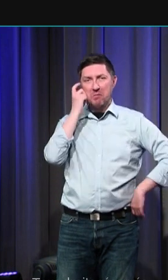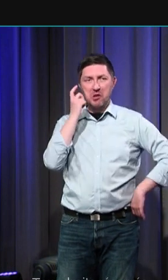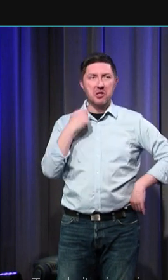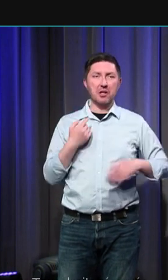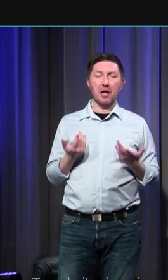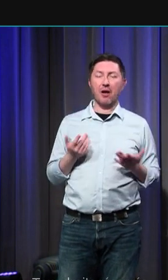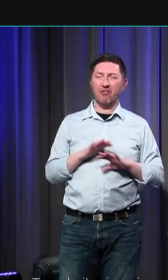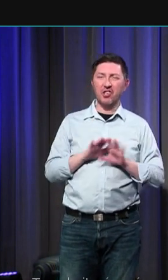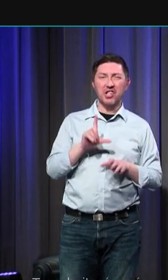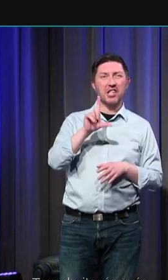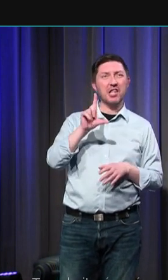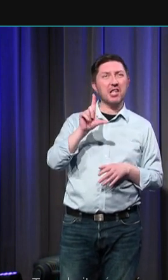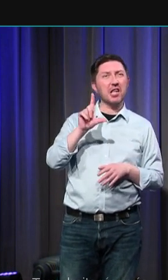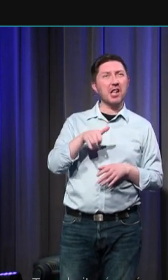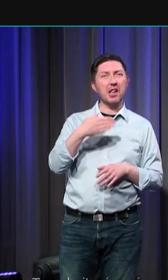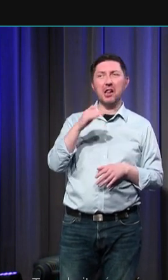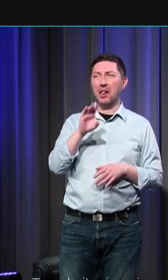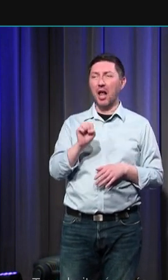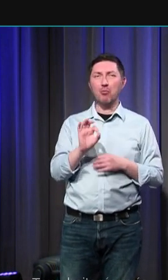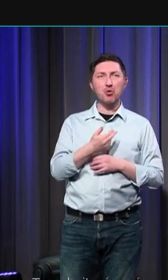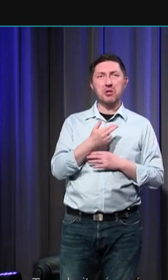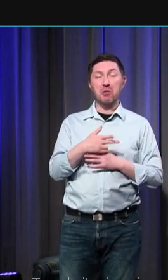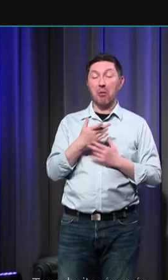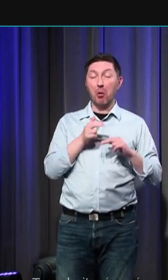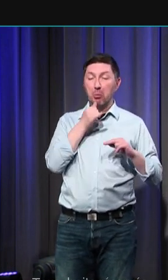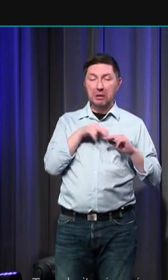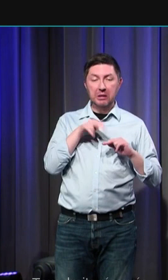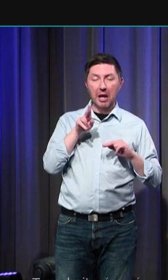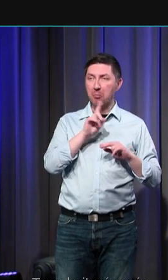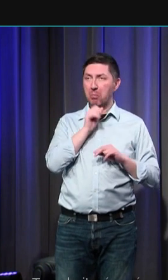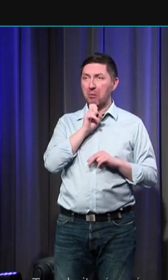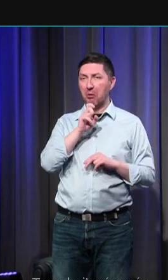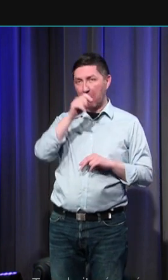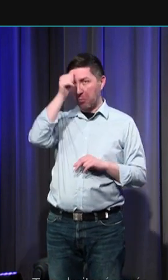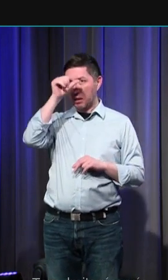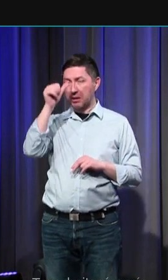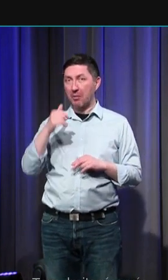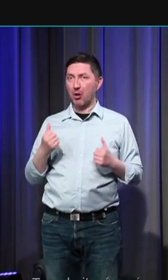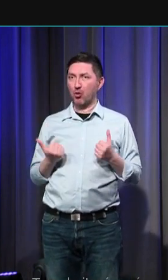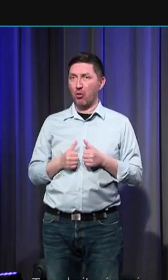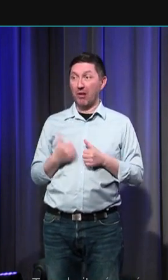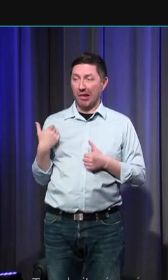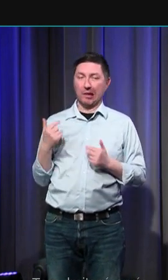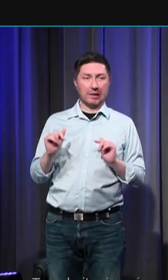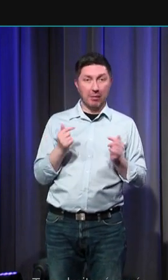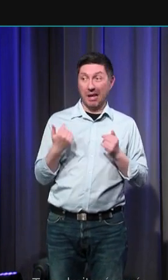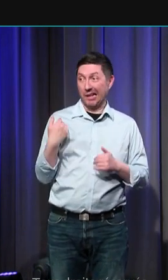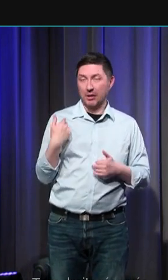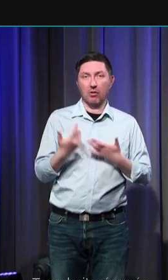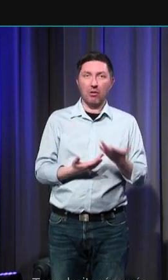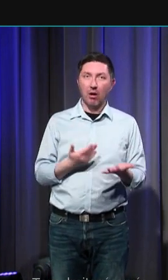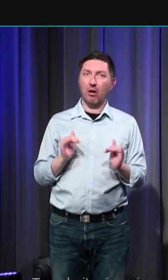en finir avec les limbes que faisaient-on des petites âmes non baptisées donc c'est intéressant de voir cette longue